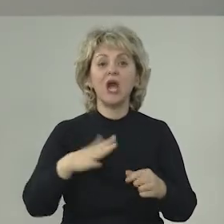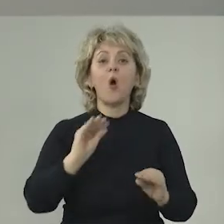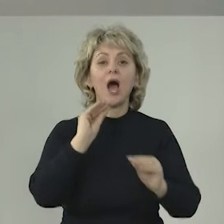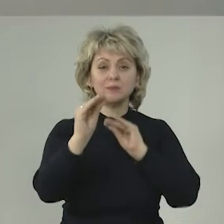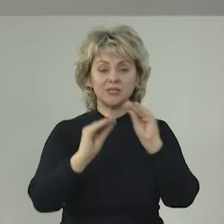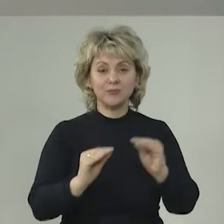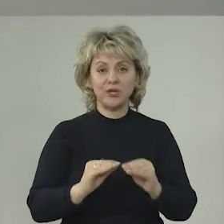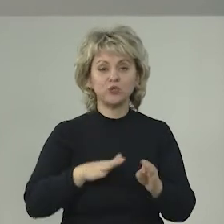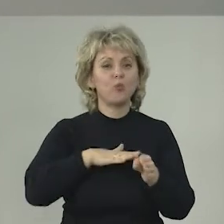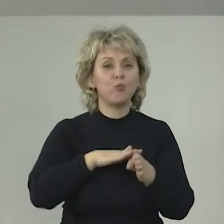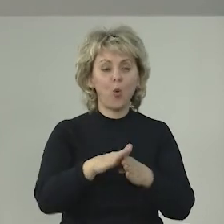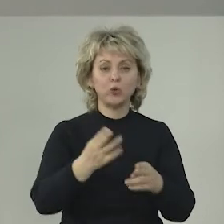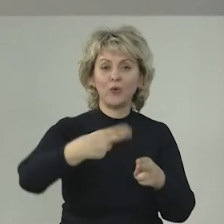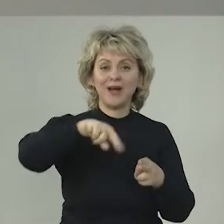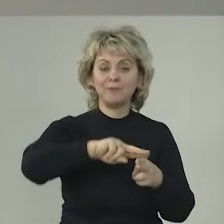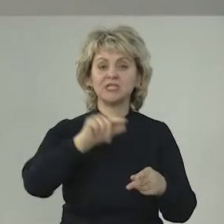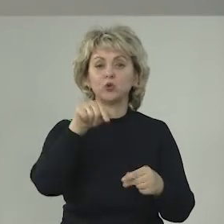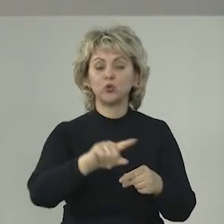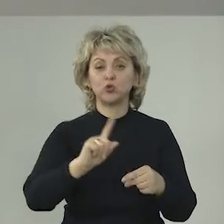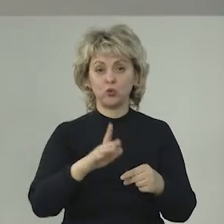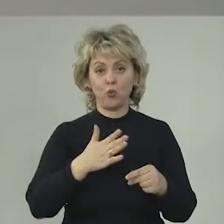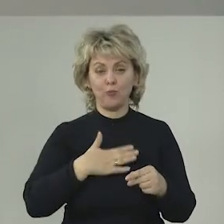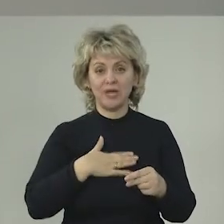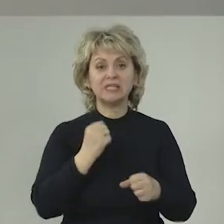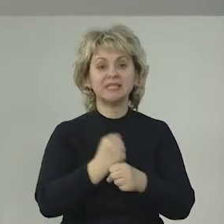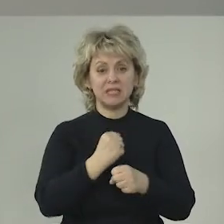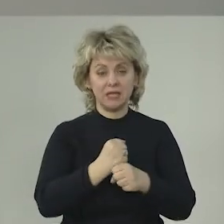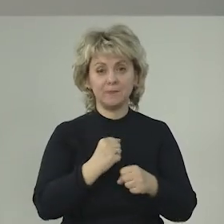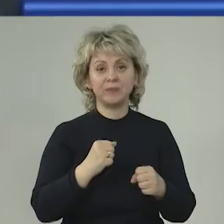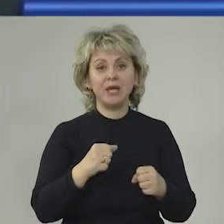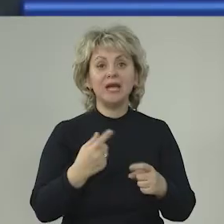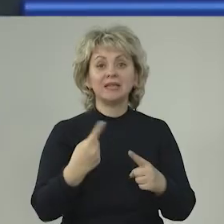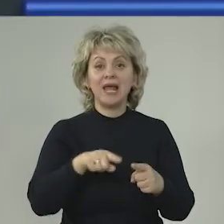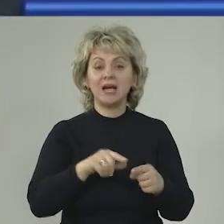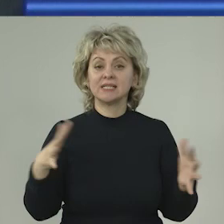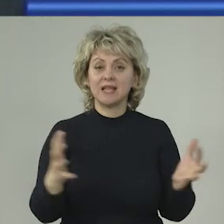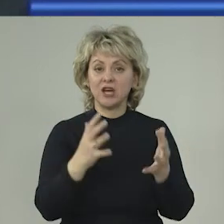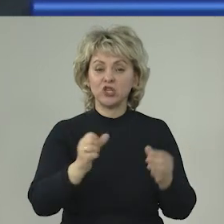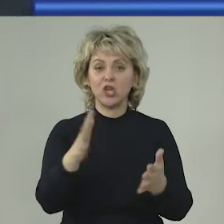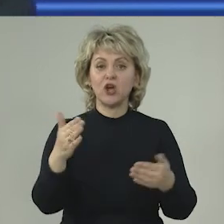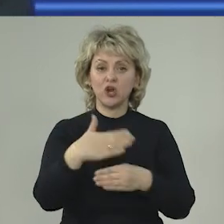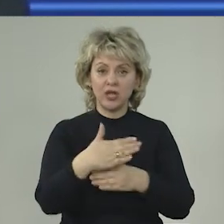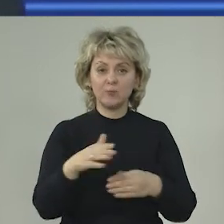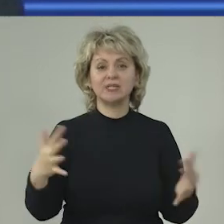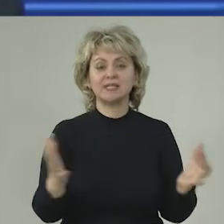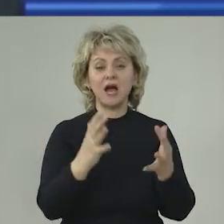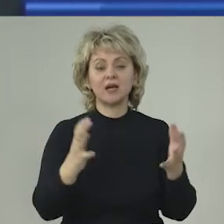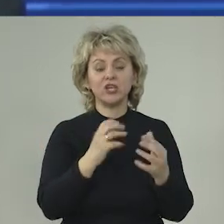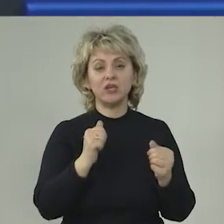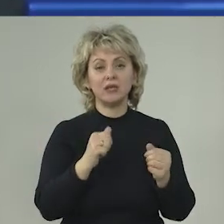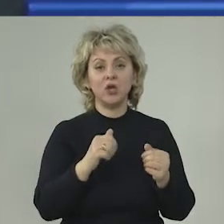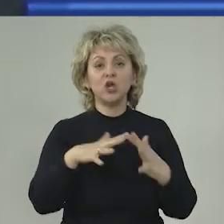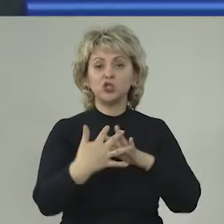сегодня обеспечивают полную компенсацию того, что мы сделаем для сохранения рыбы, сохранения